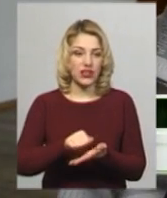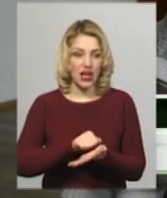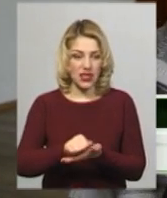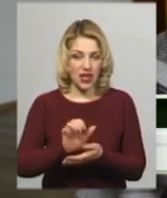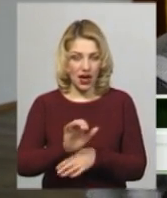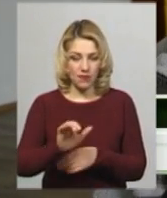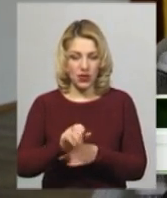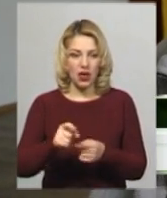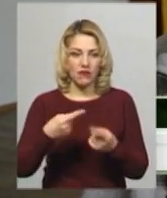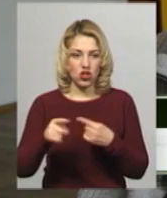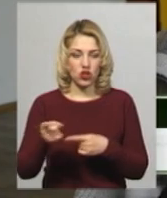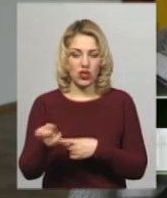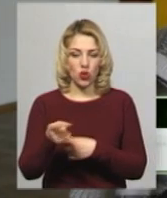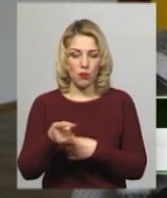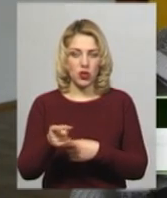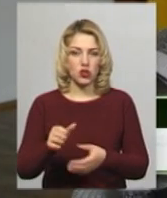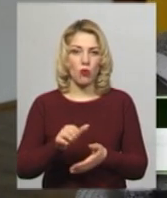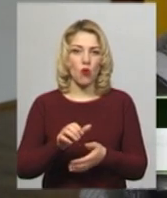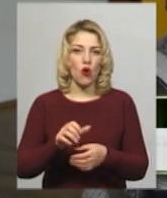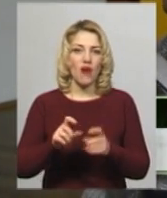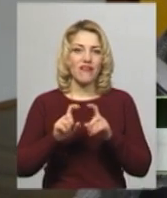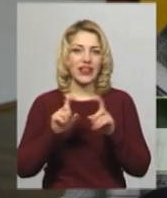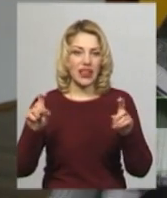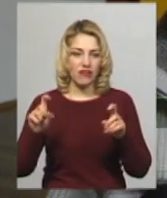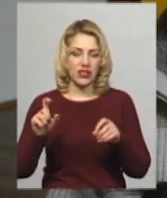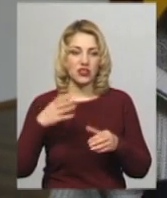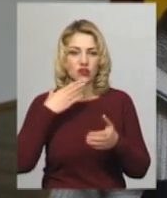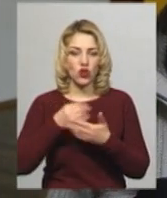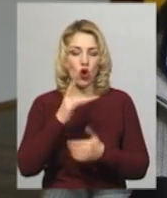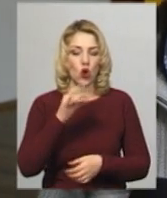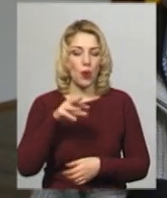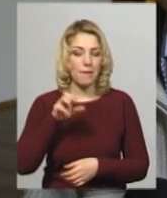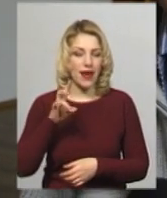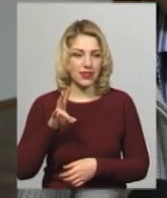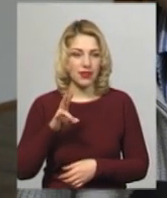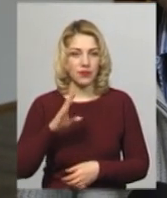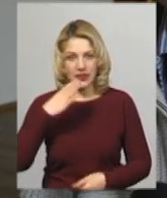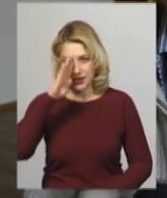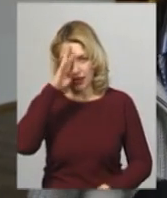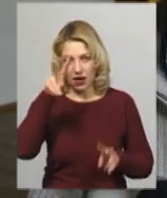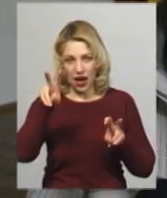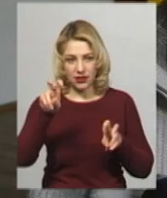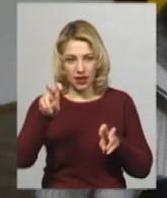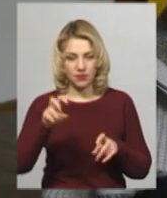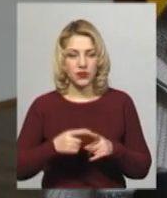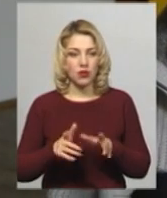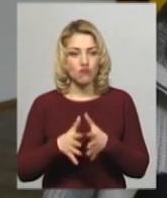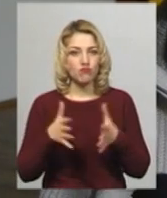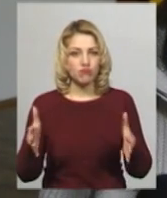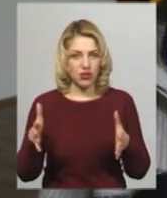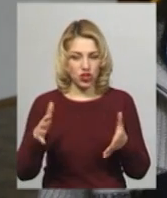іншому тернопільському видавництві, чекаю видання свого роману «Зрада». Значно більшого,